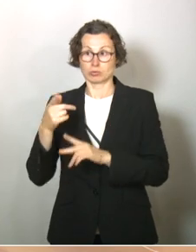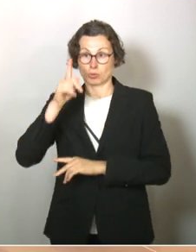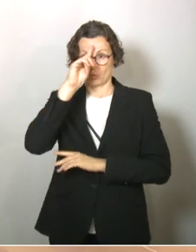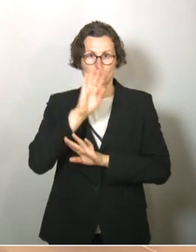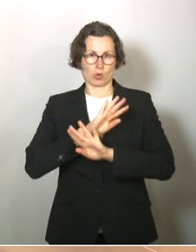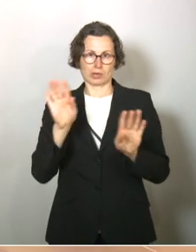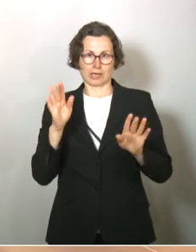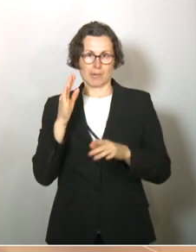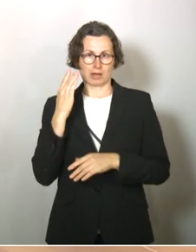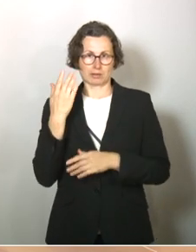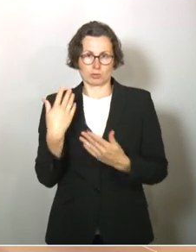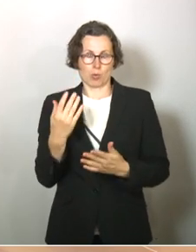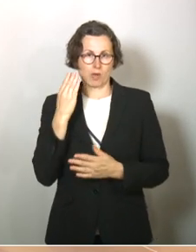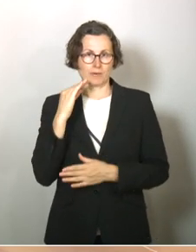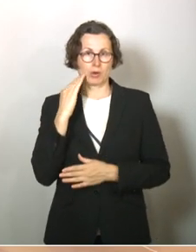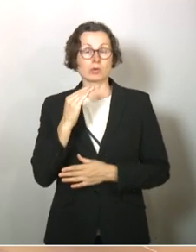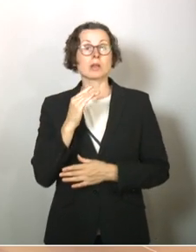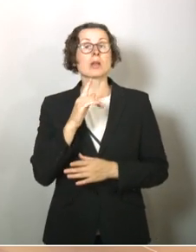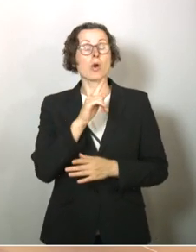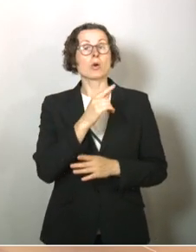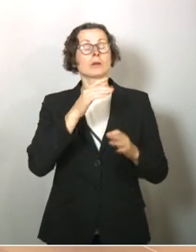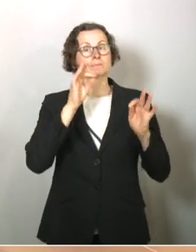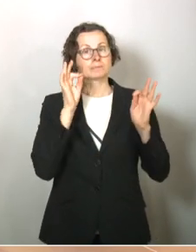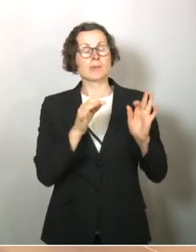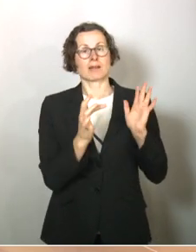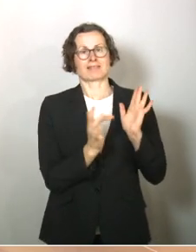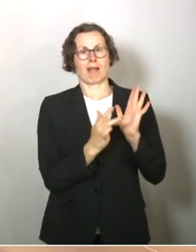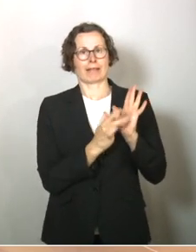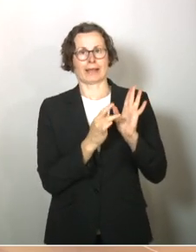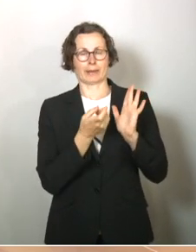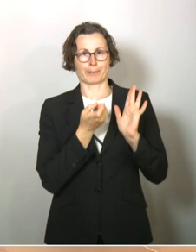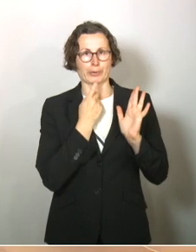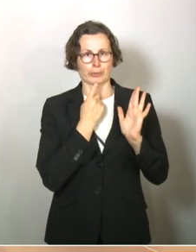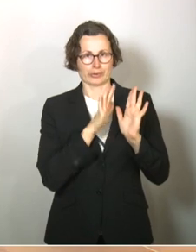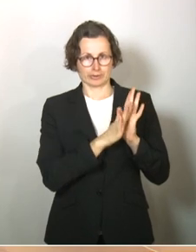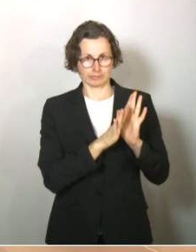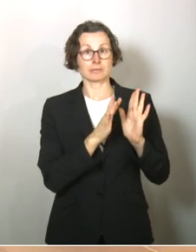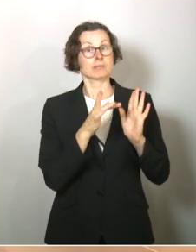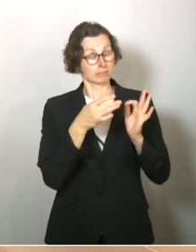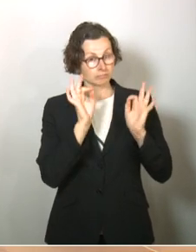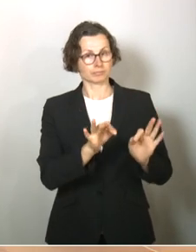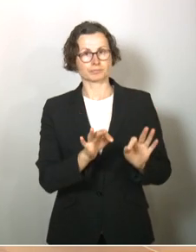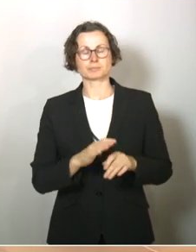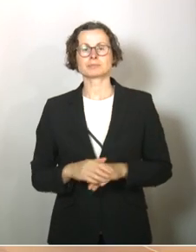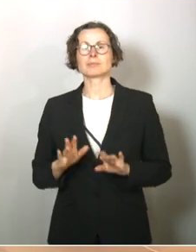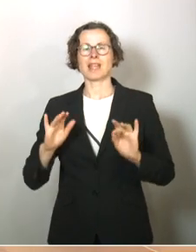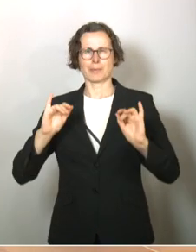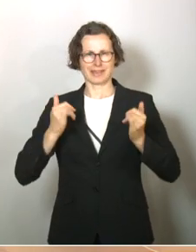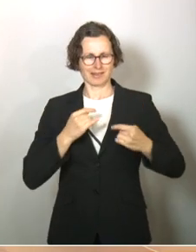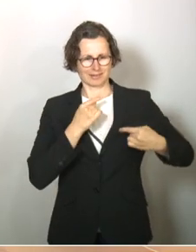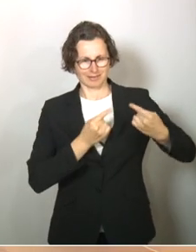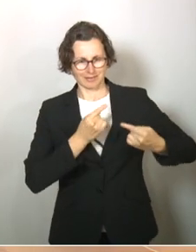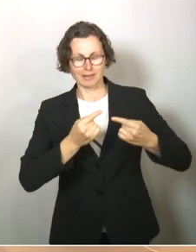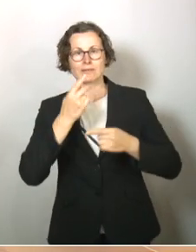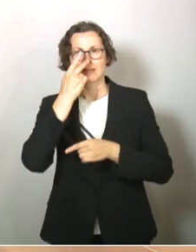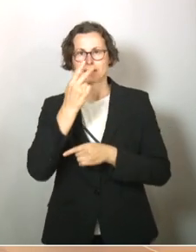erlebt hatten, dass die am Anfang auch rational begründet worden sind. Auch das war zweifelsfrei positiv. Jetzt sehen wir aber auch, dass es